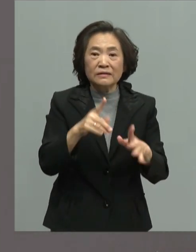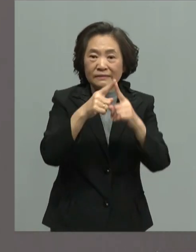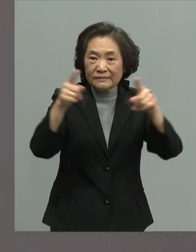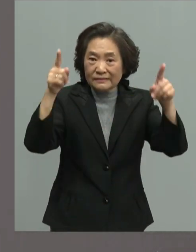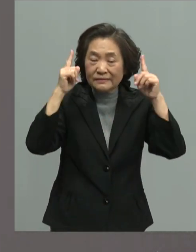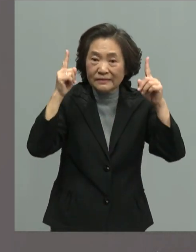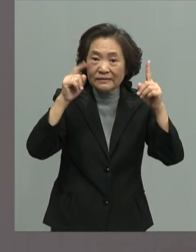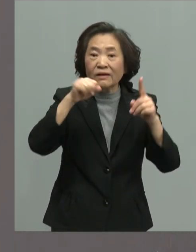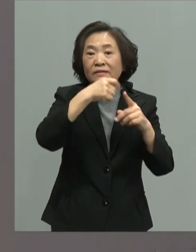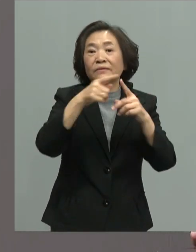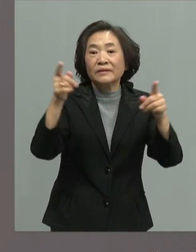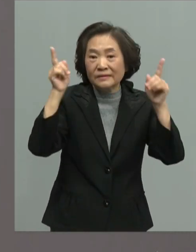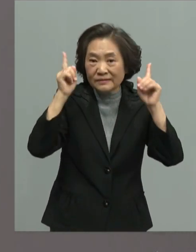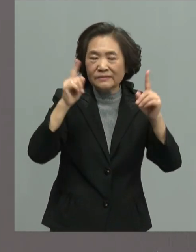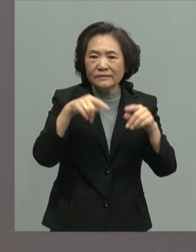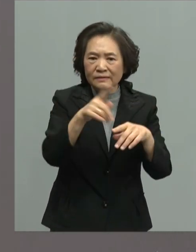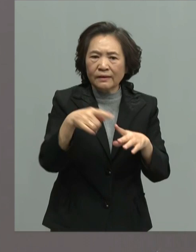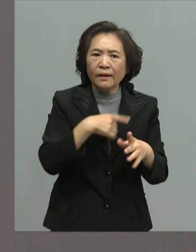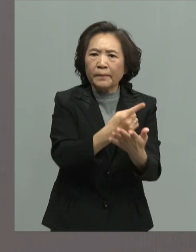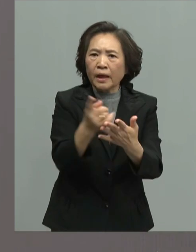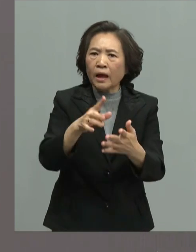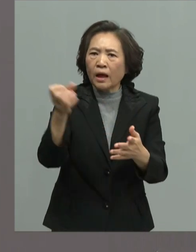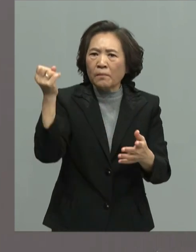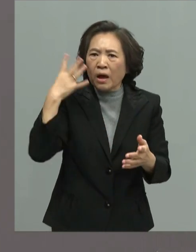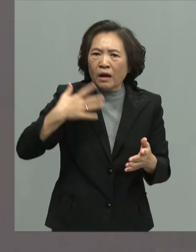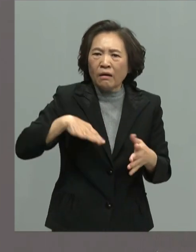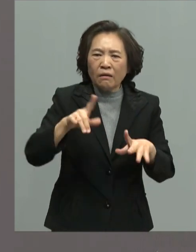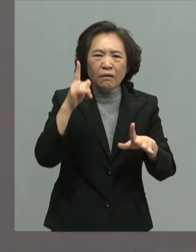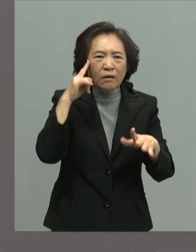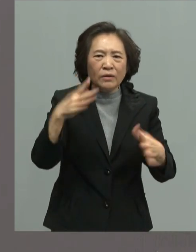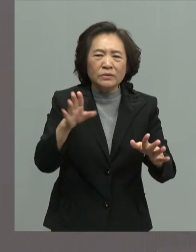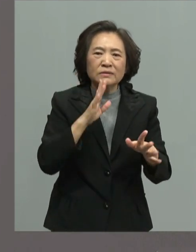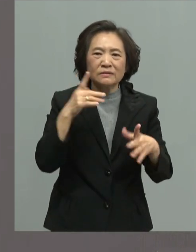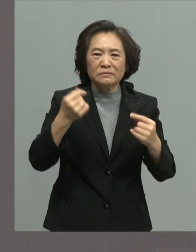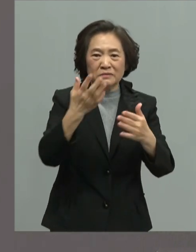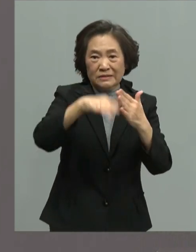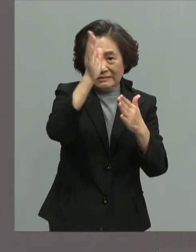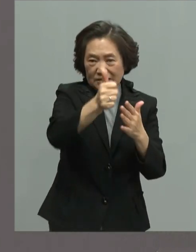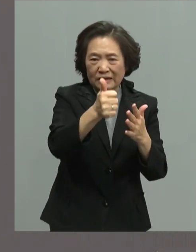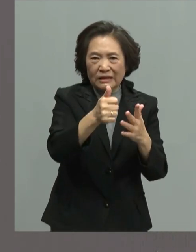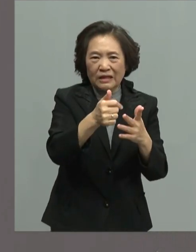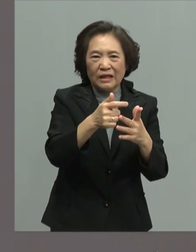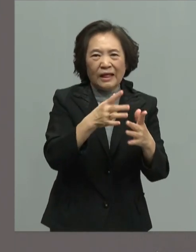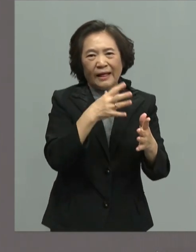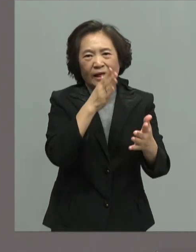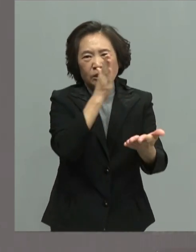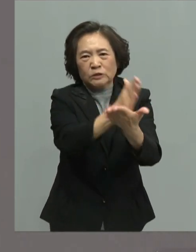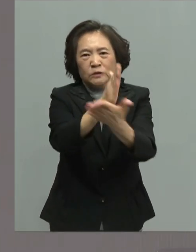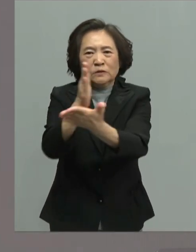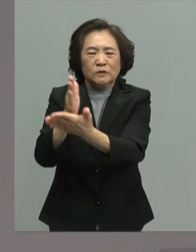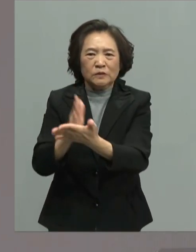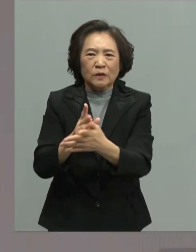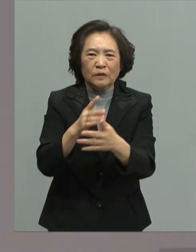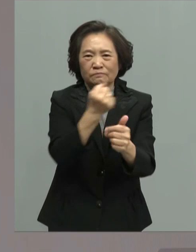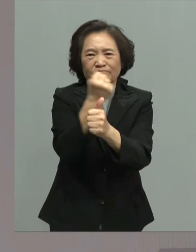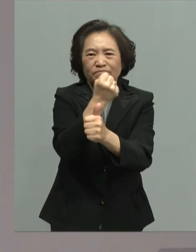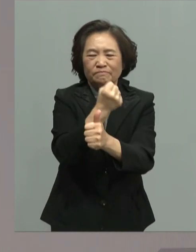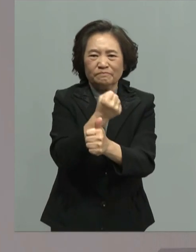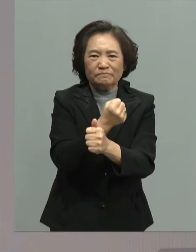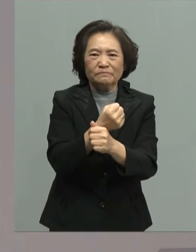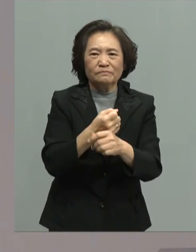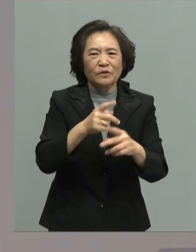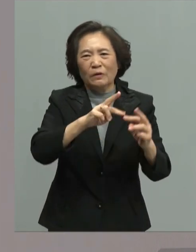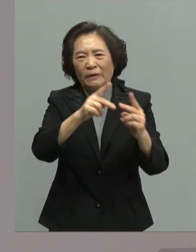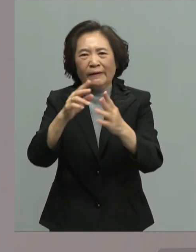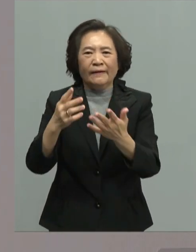大大家也很清楚发生卡管卡管让这个学术的自由受到